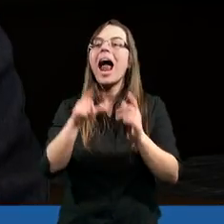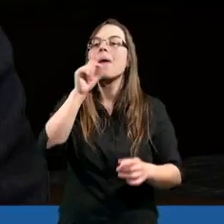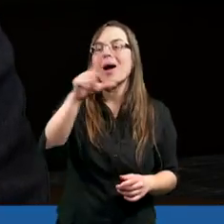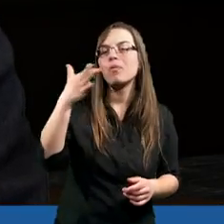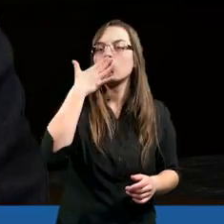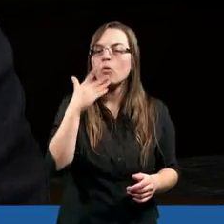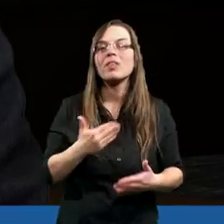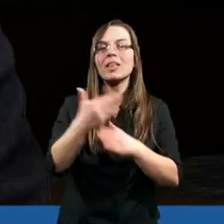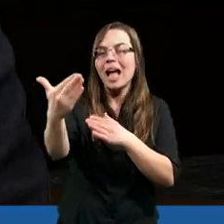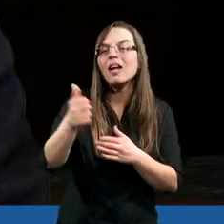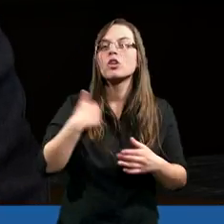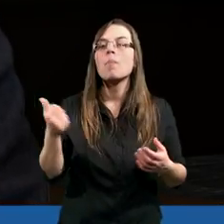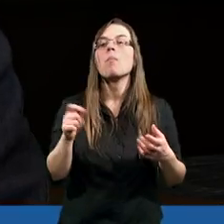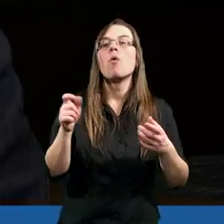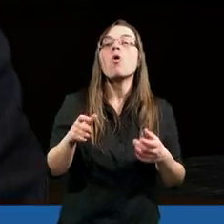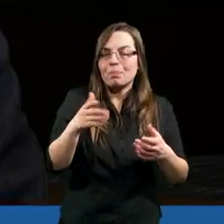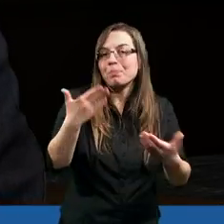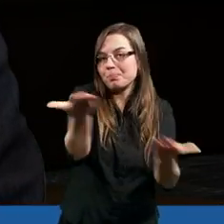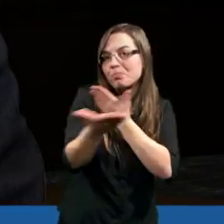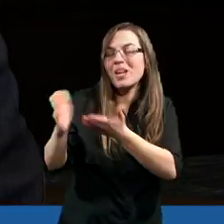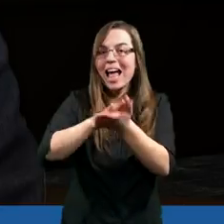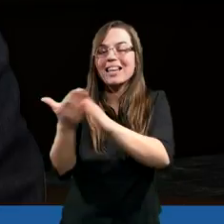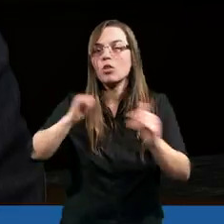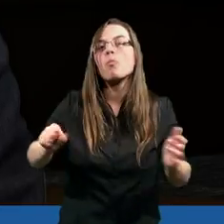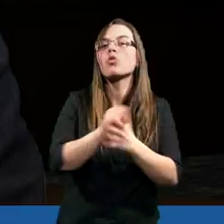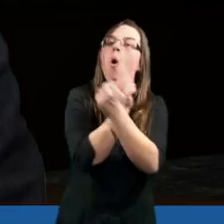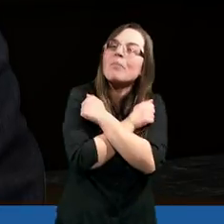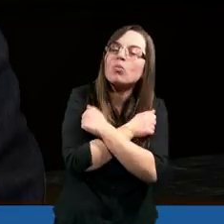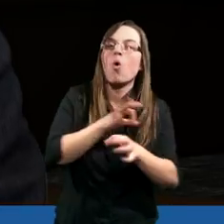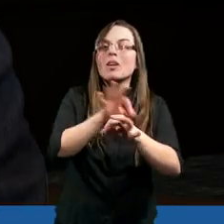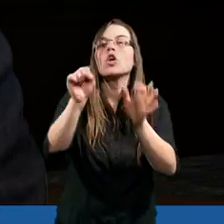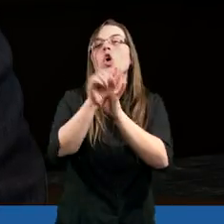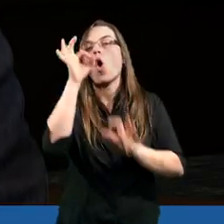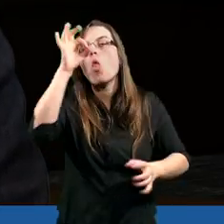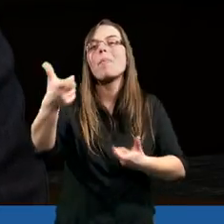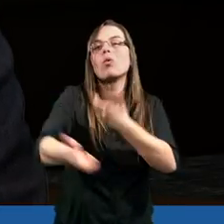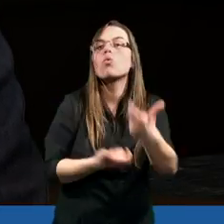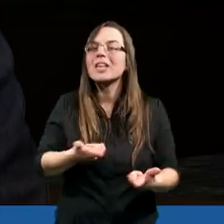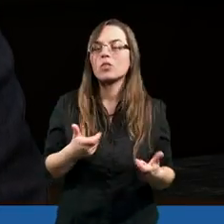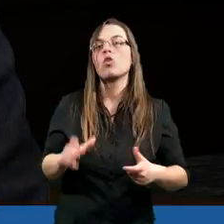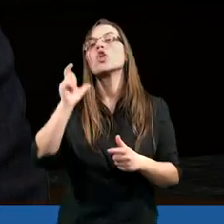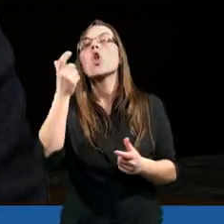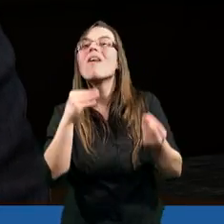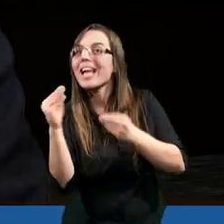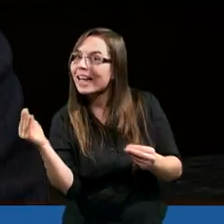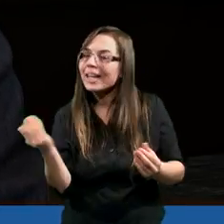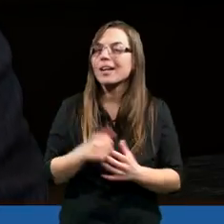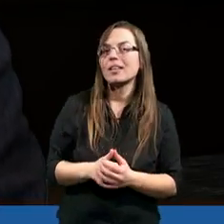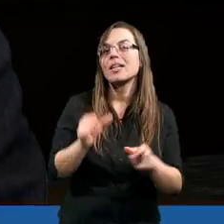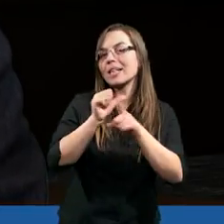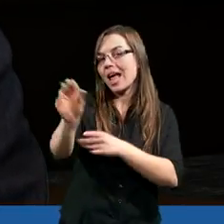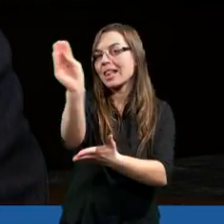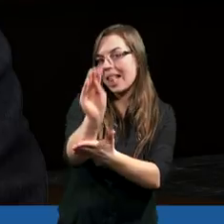ale Paweł mówi dalej, żeby się pobudzać do miłości, i do dobrych uczynków. Co więcej,